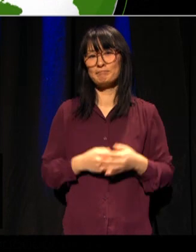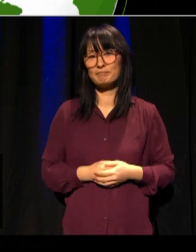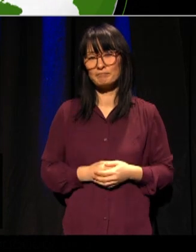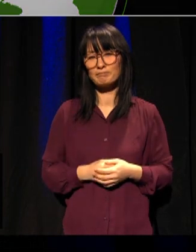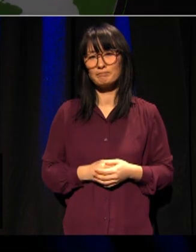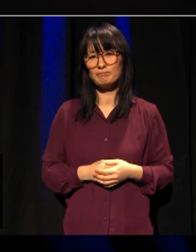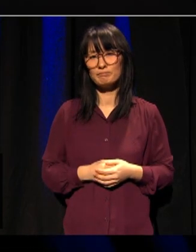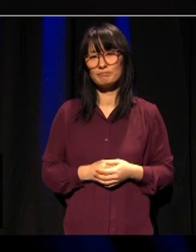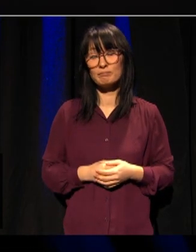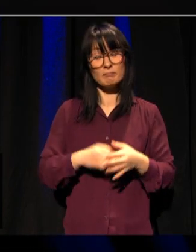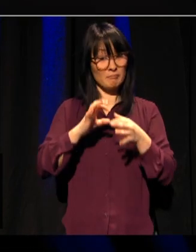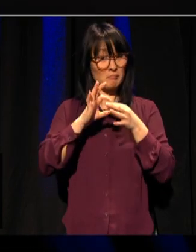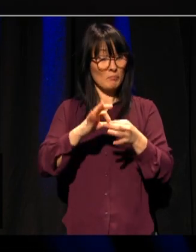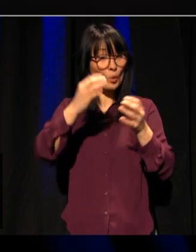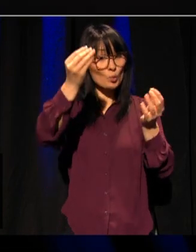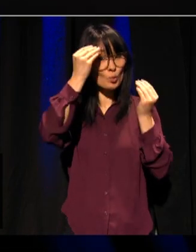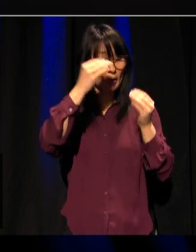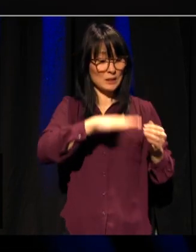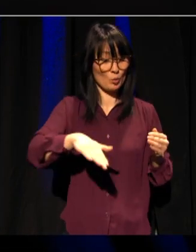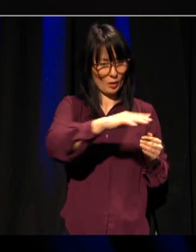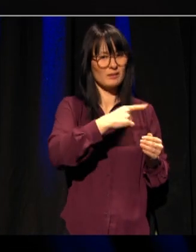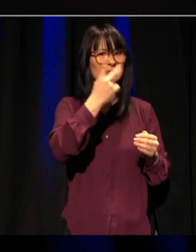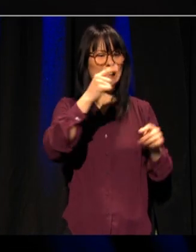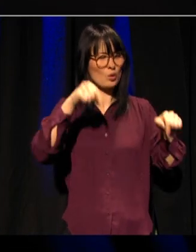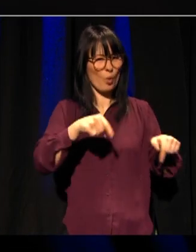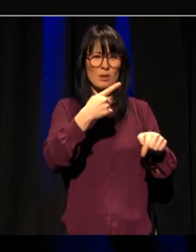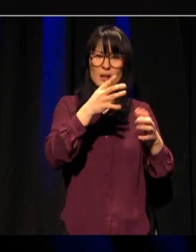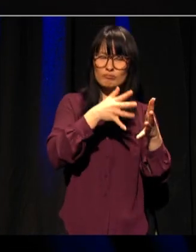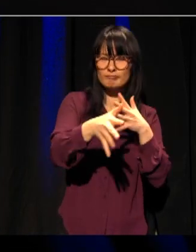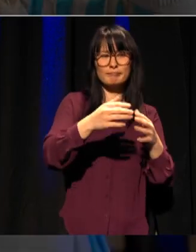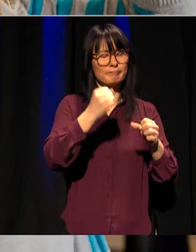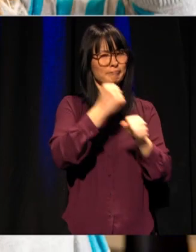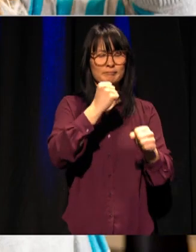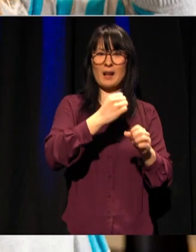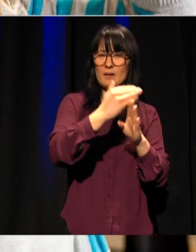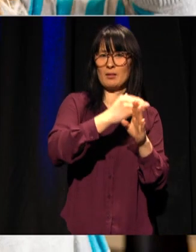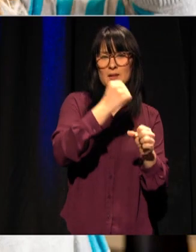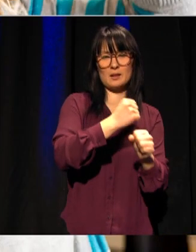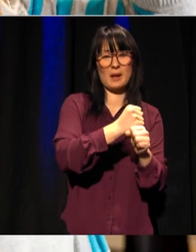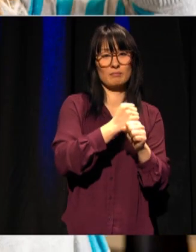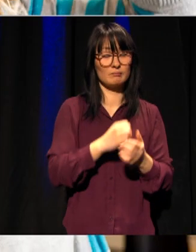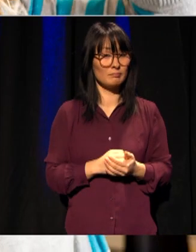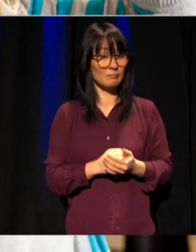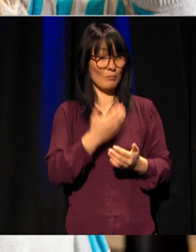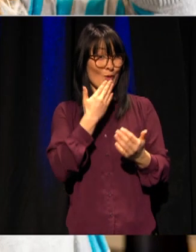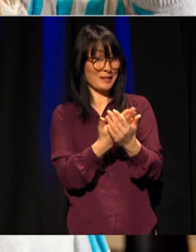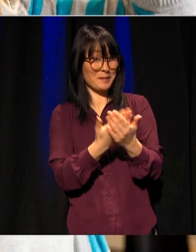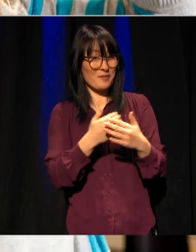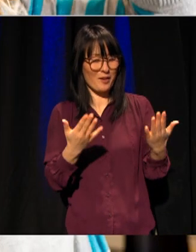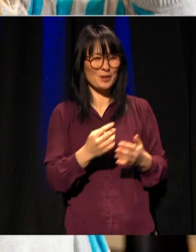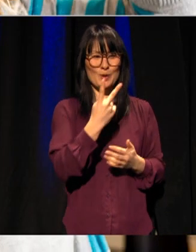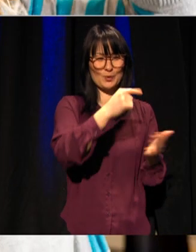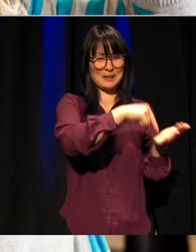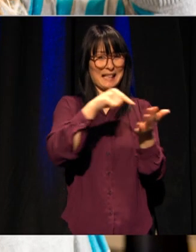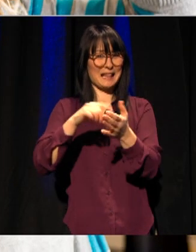På utdanningsområdet gjøres det solid kvalitetsarbeid. Et godt eksempel er at to senter for